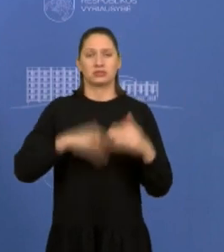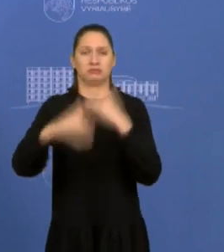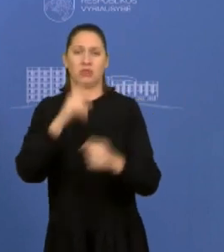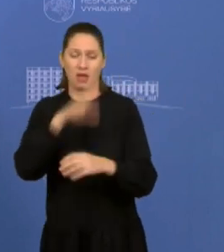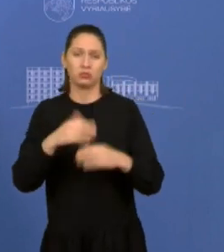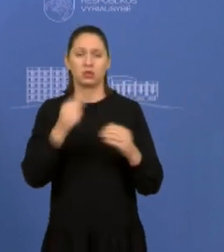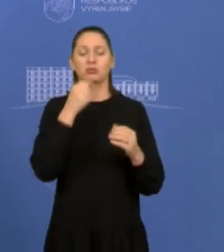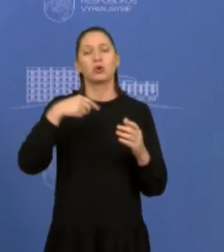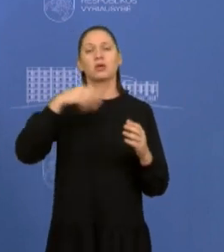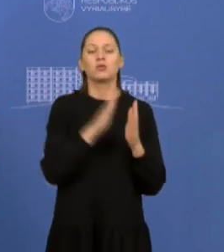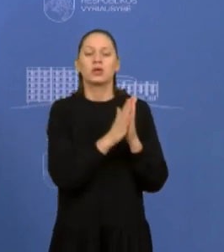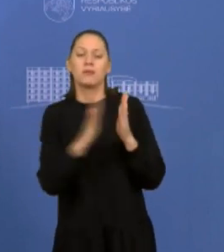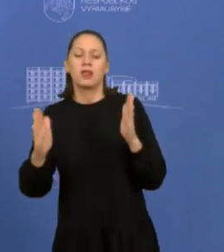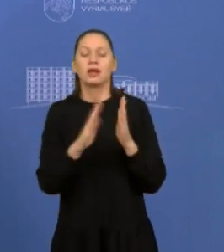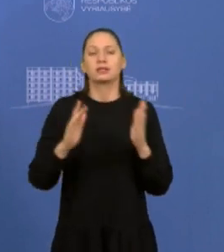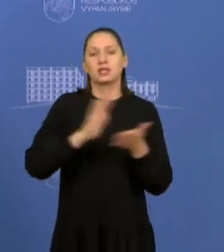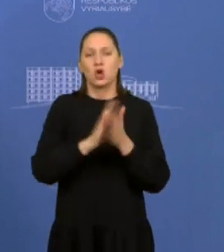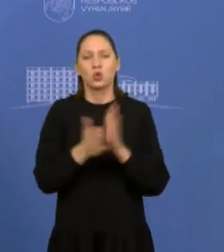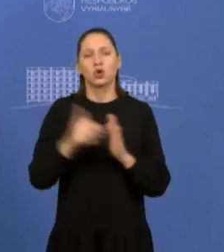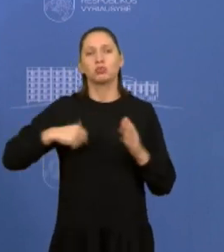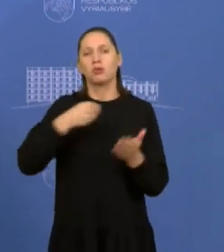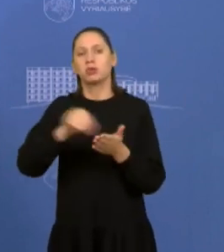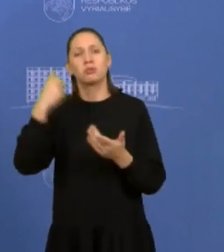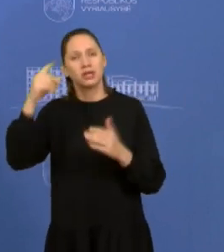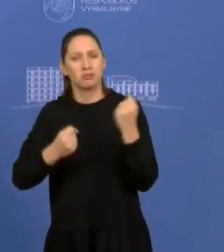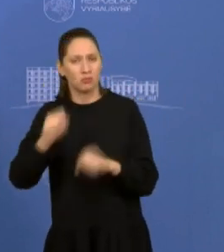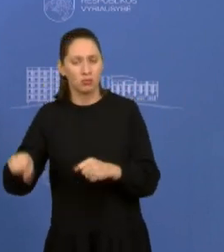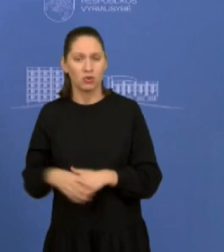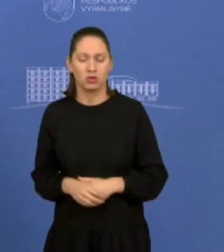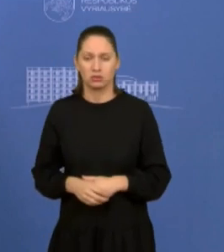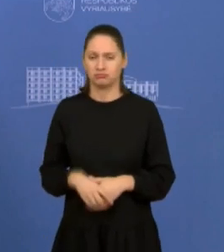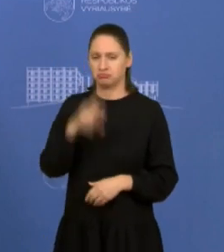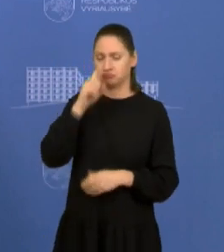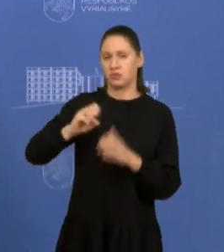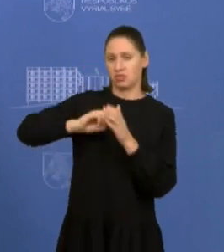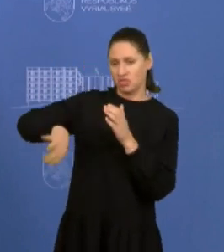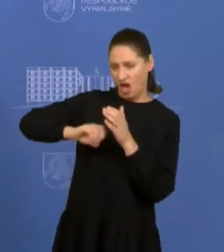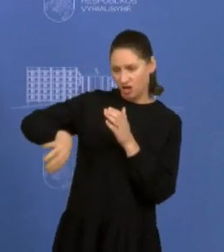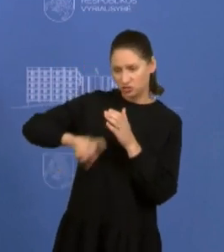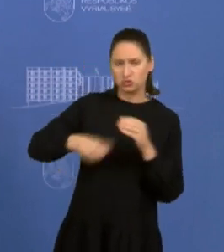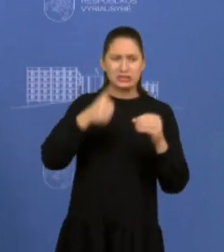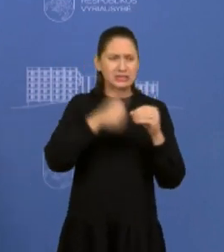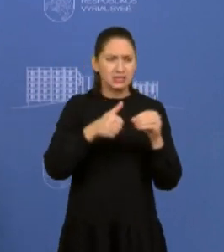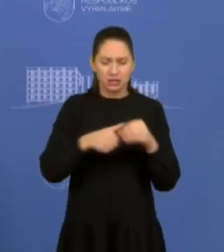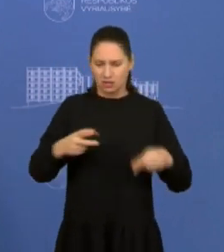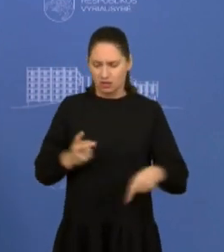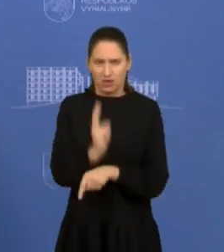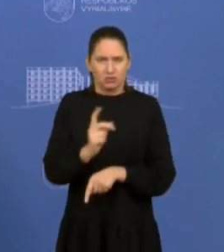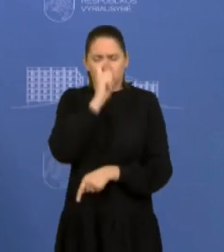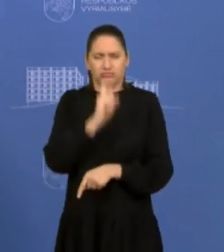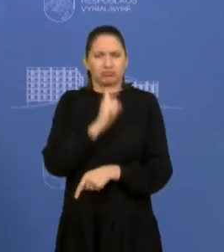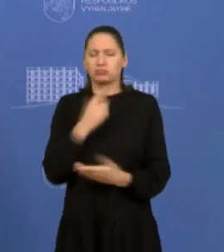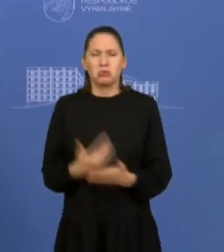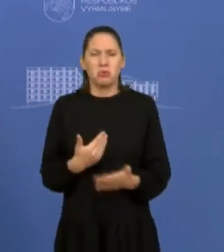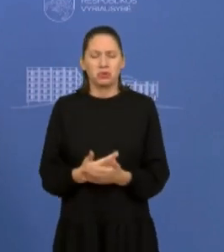ir šitie klausimai. Aš jūs tiek dar tik patiksinti noriu, kodėl vienu metu ir tas taršos, ir dizelis, jau ten metai šią nartę galėjo